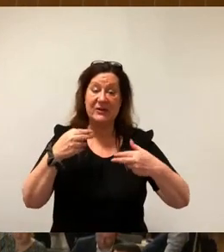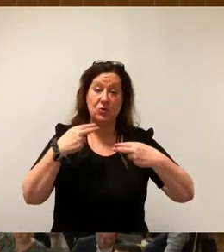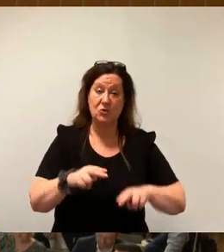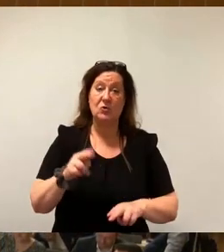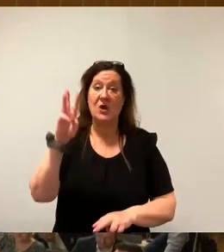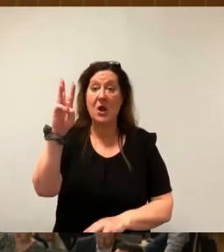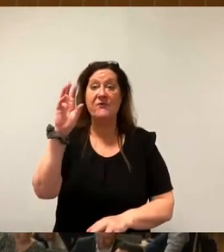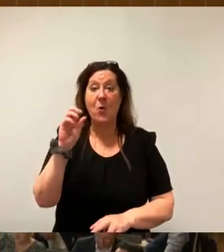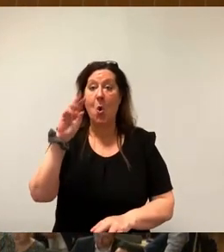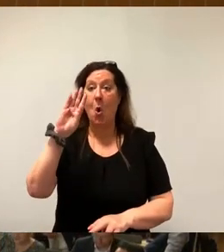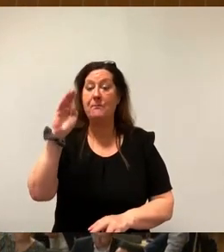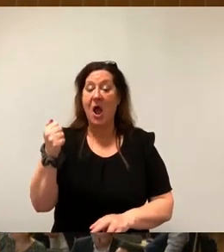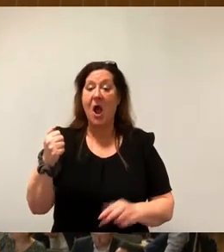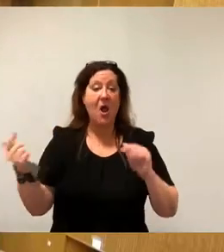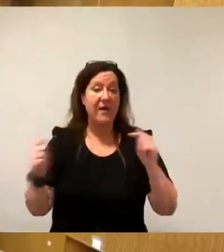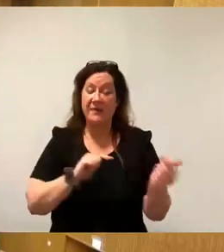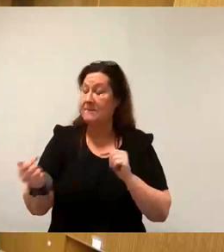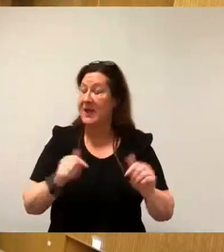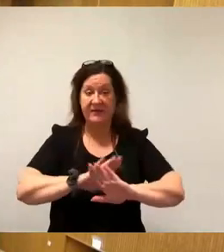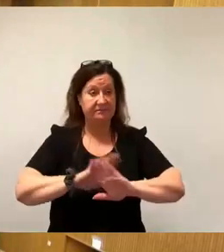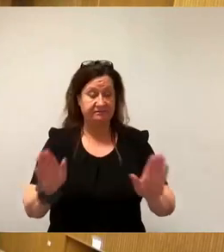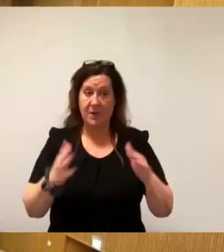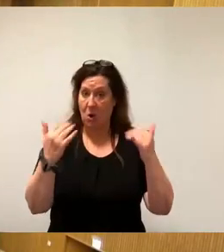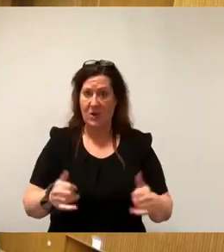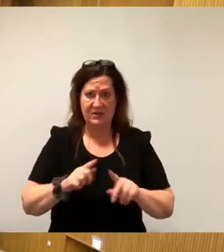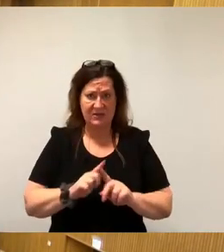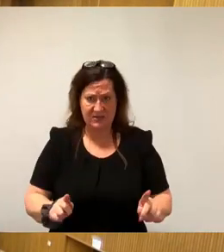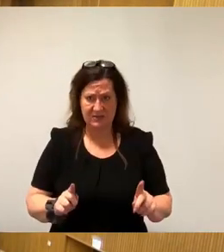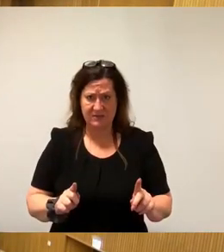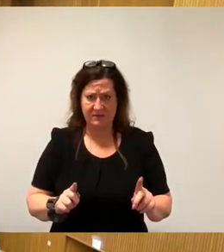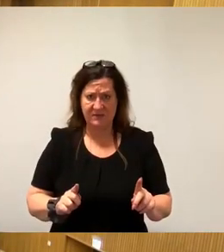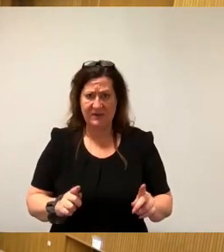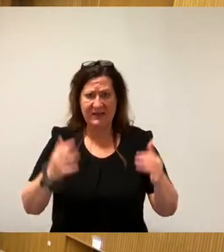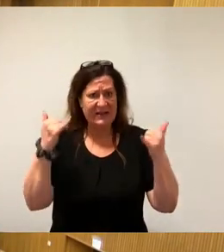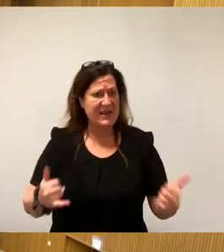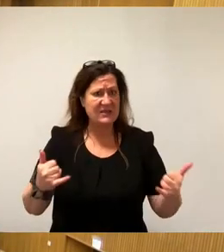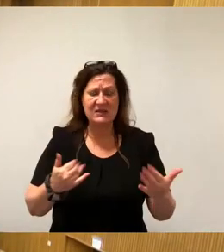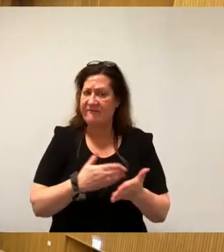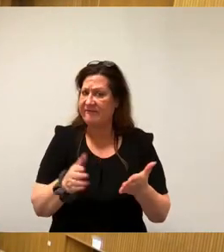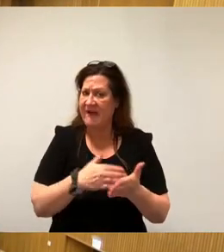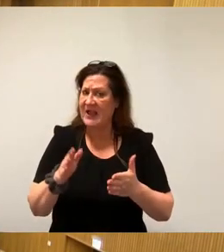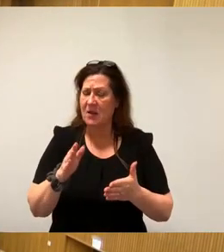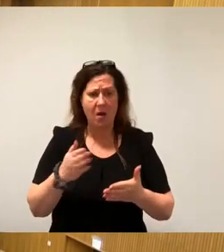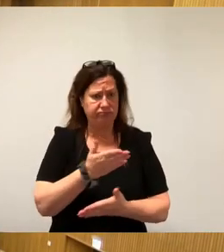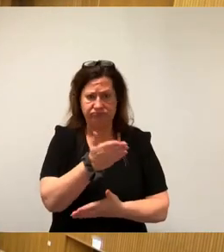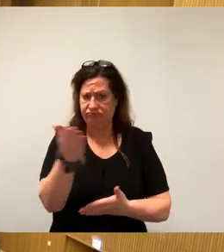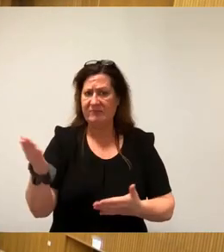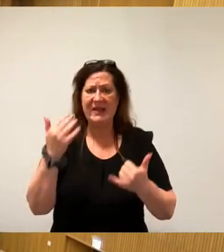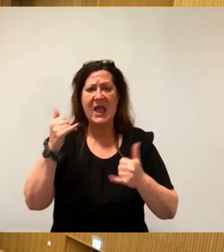Tagesordnung steht, würde ich sagen, ich sehe keine weiteren Wortmeldungen. Wir kommen zur Abstimmung.